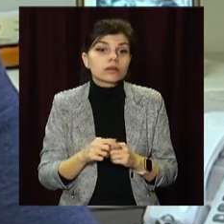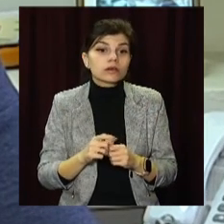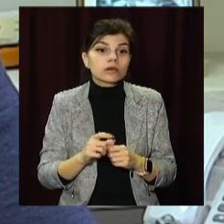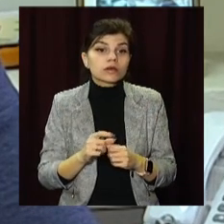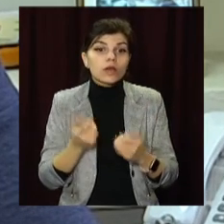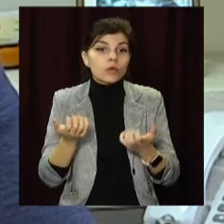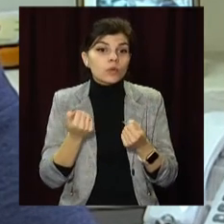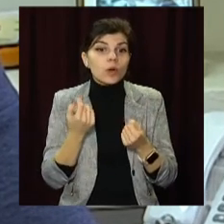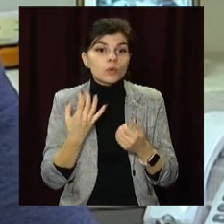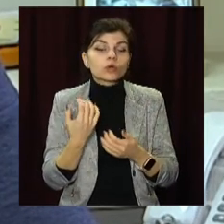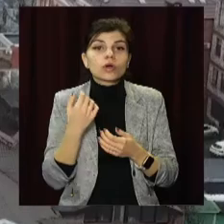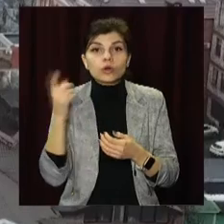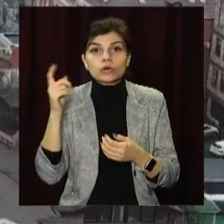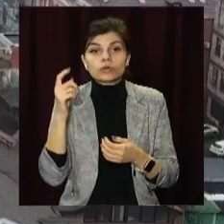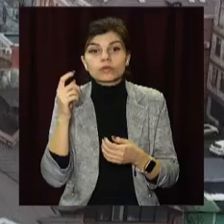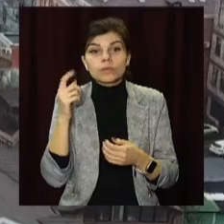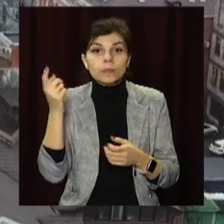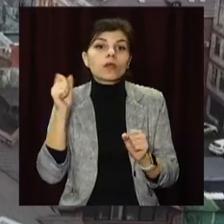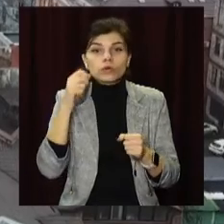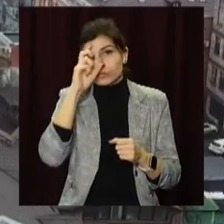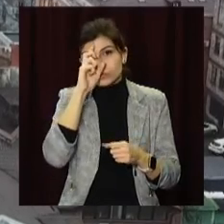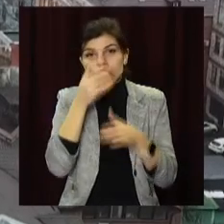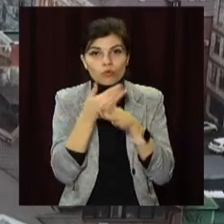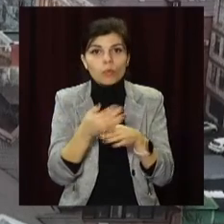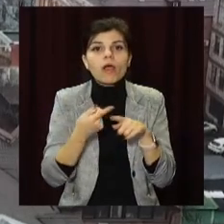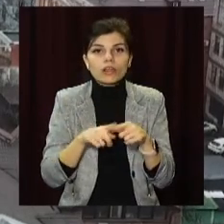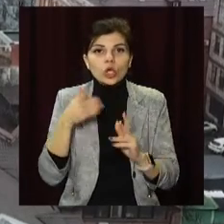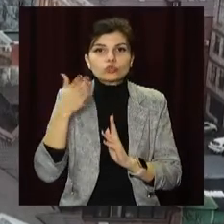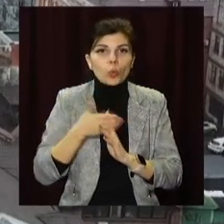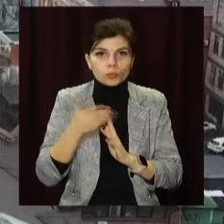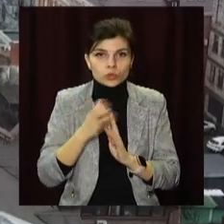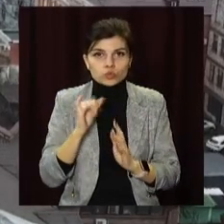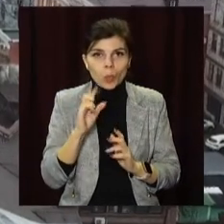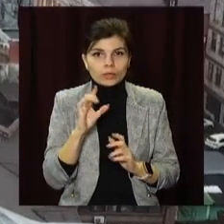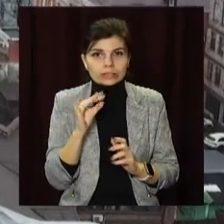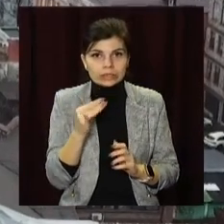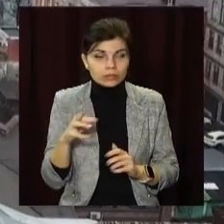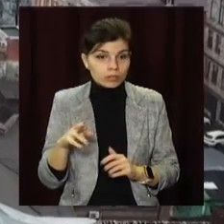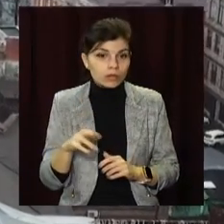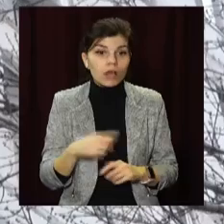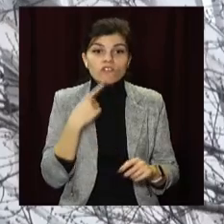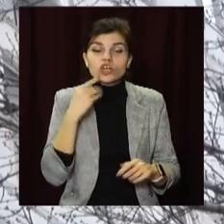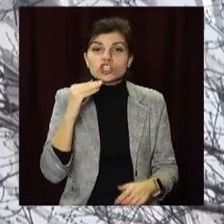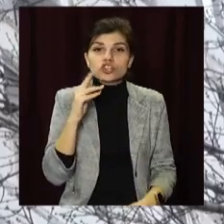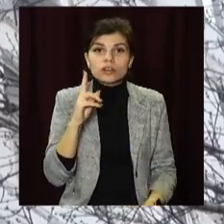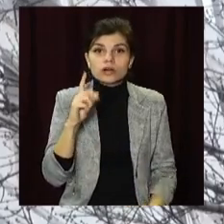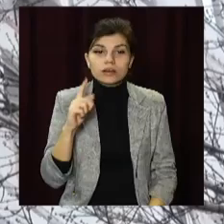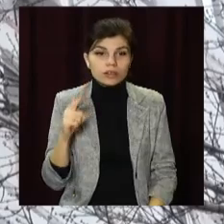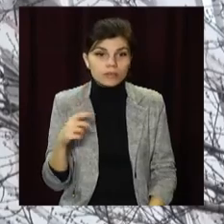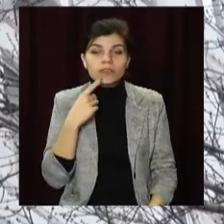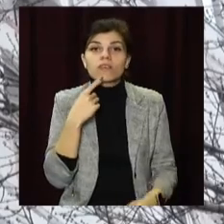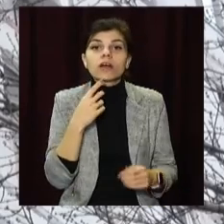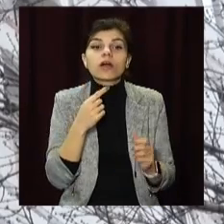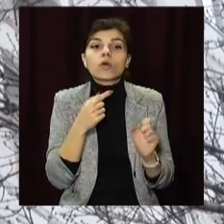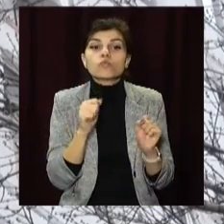держави у вигляді субсидій. Та перш ніж змінювати компанію, в обласному департаменті ЖКГ радять зайти на сайт національного